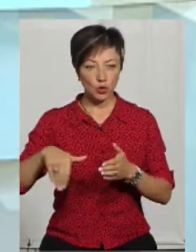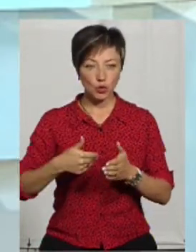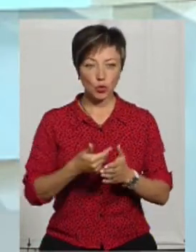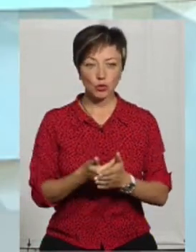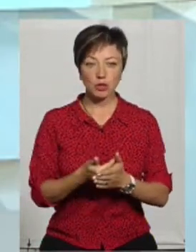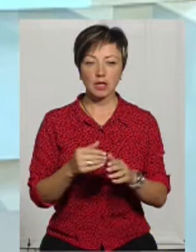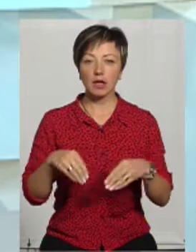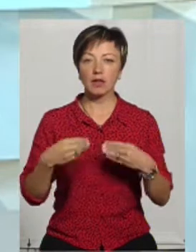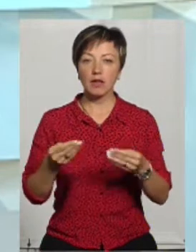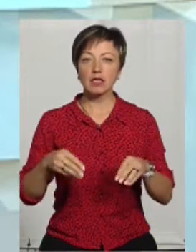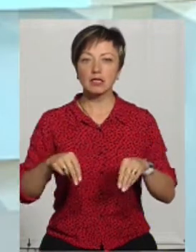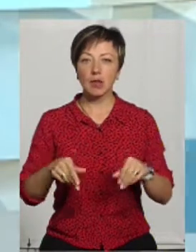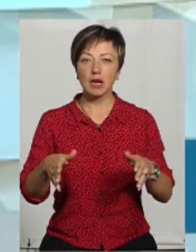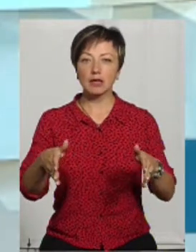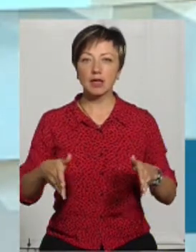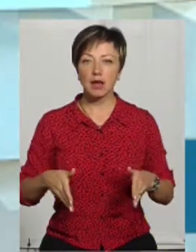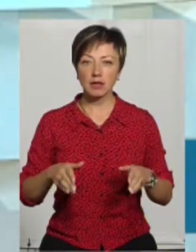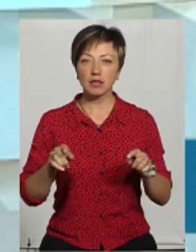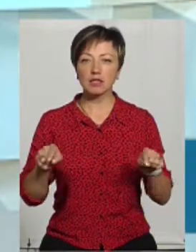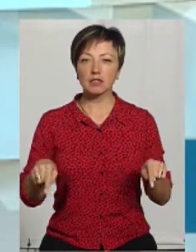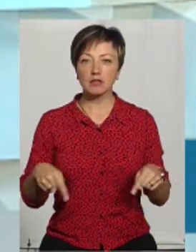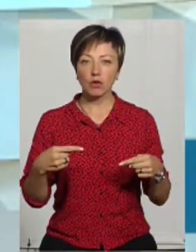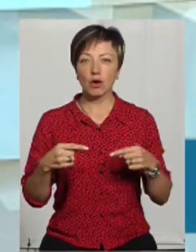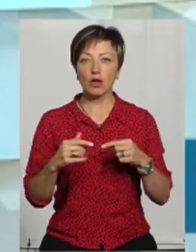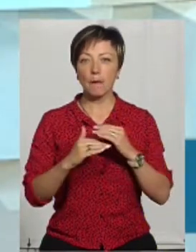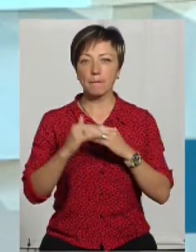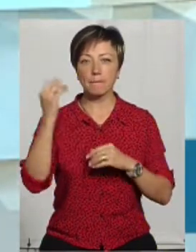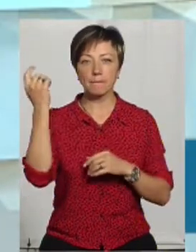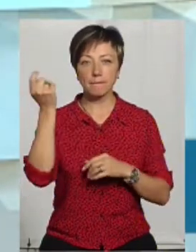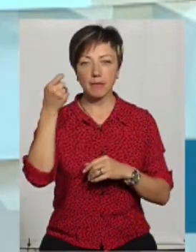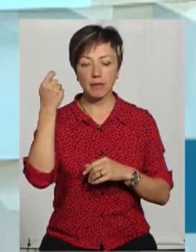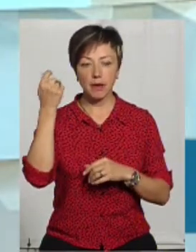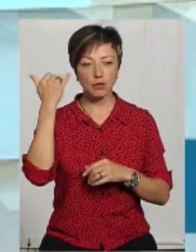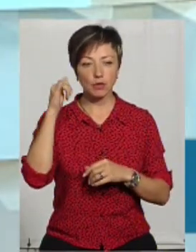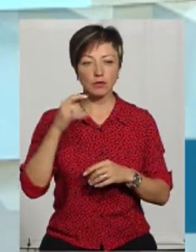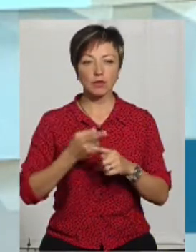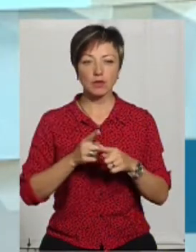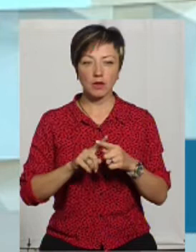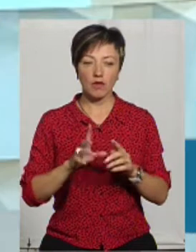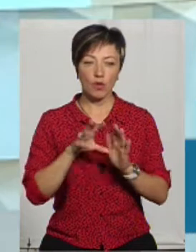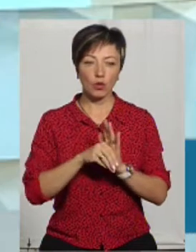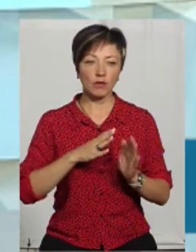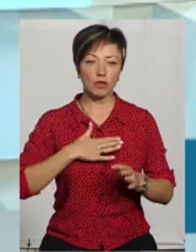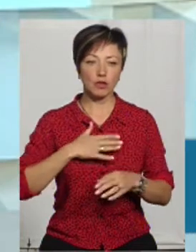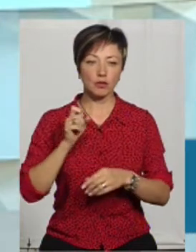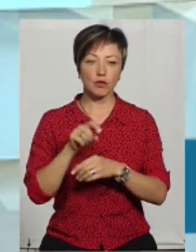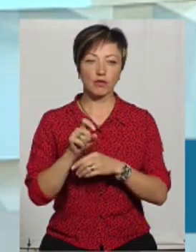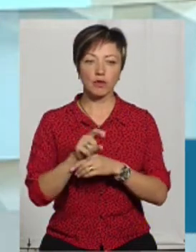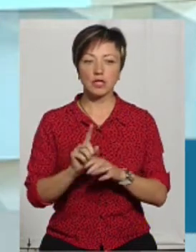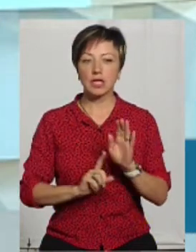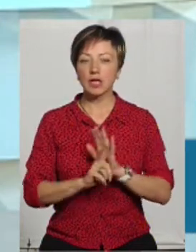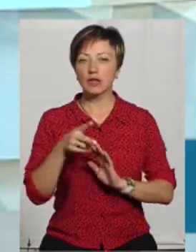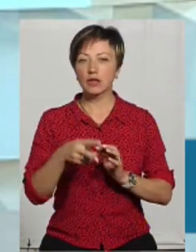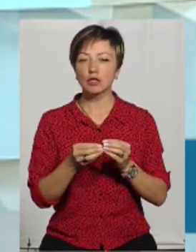надавати земельні ділянки для створення громадських пасовищ входило в наші повноваження. Але з